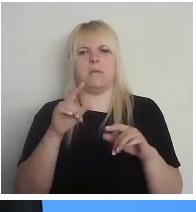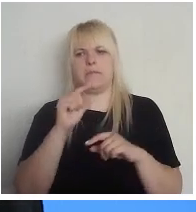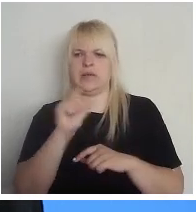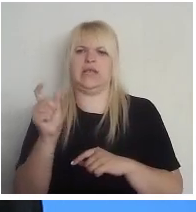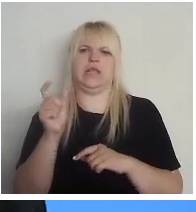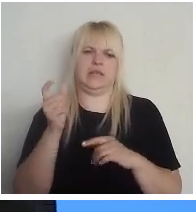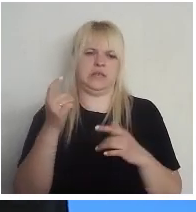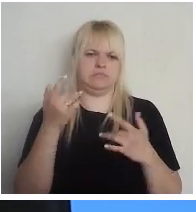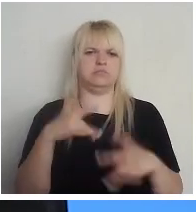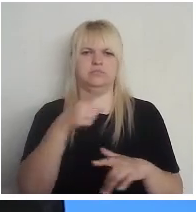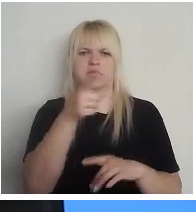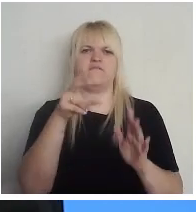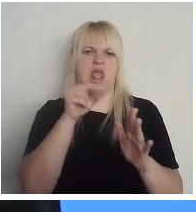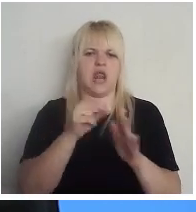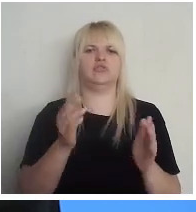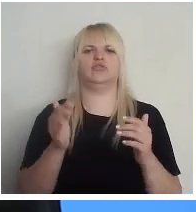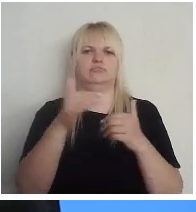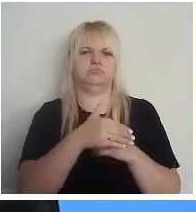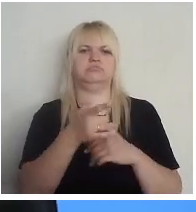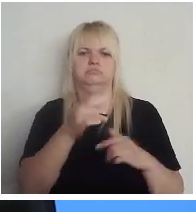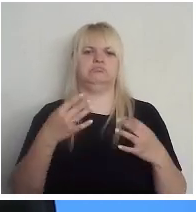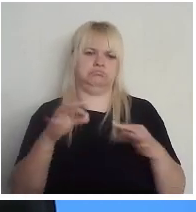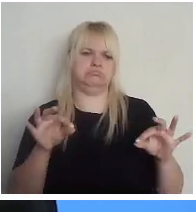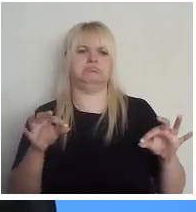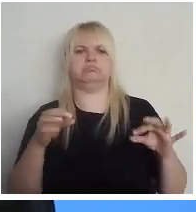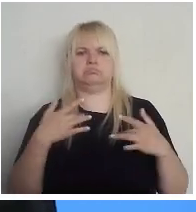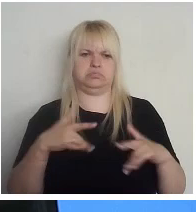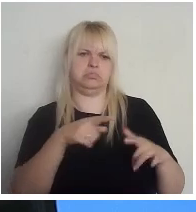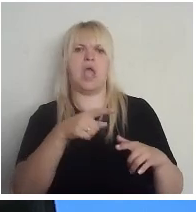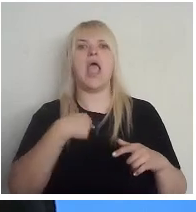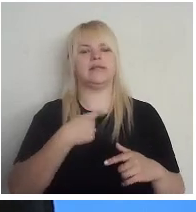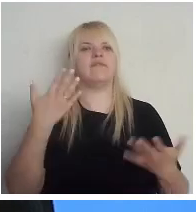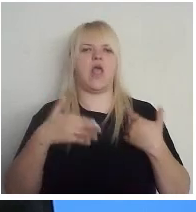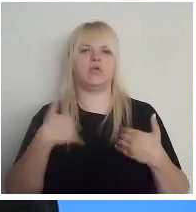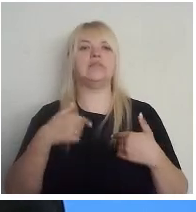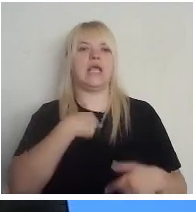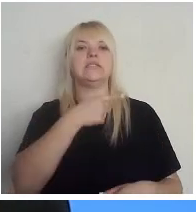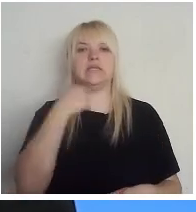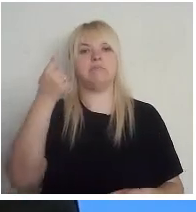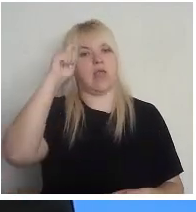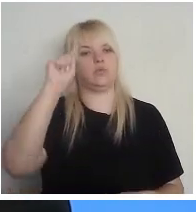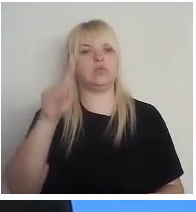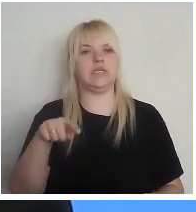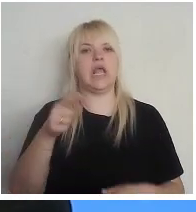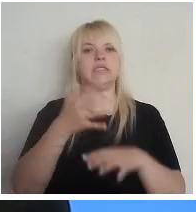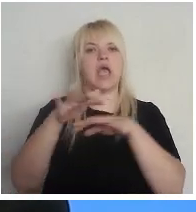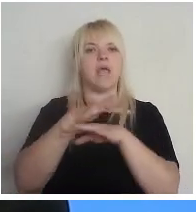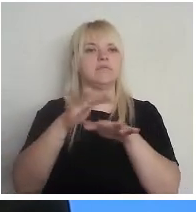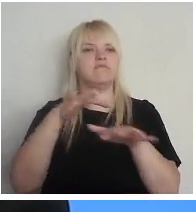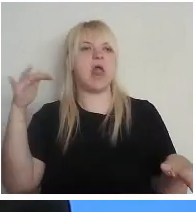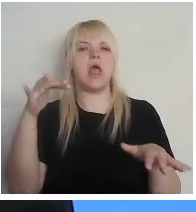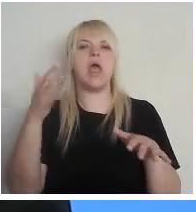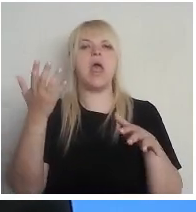vēlēšanu aizklātības. Es pat to vēlos, es gribētu zināt, nobalsojot sājums vēlēšanās, pašvaldību